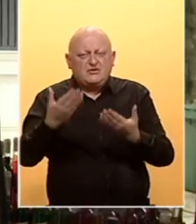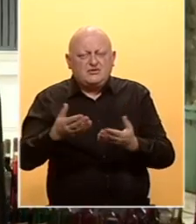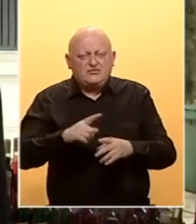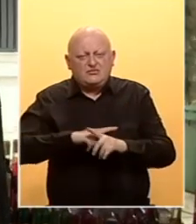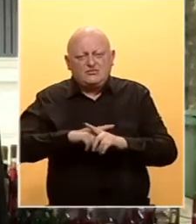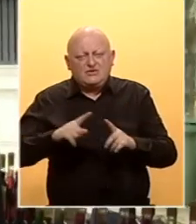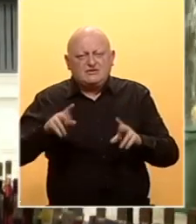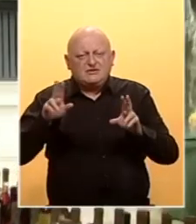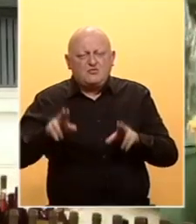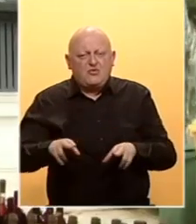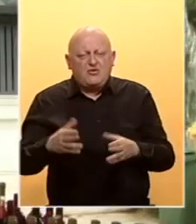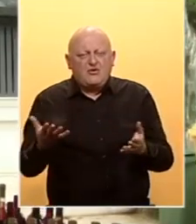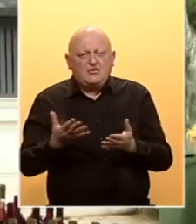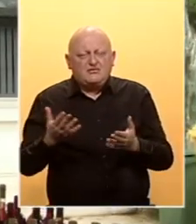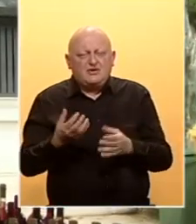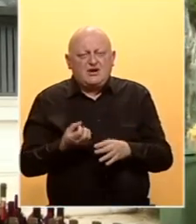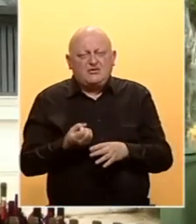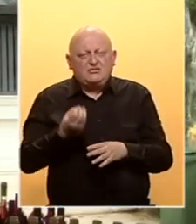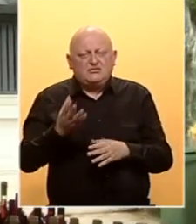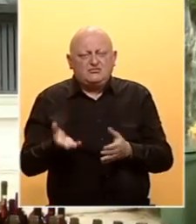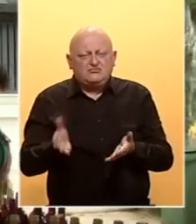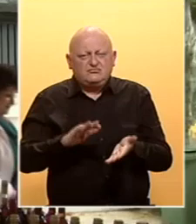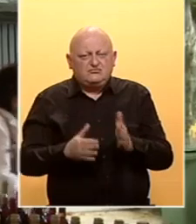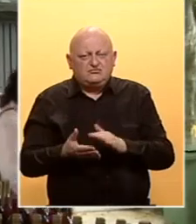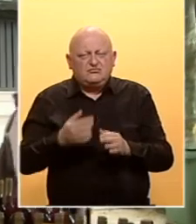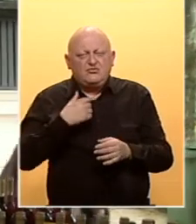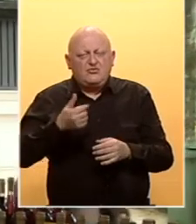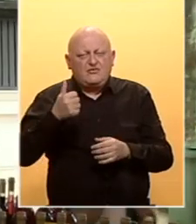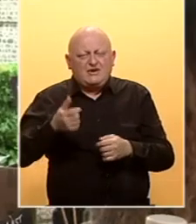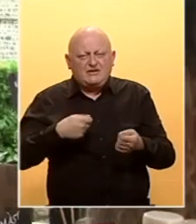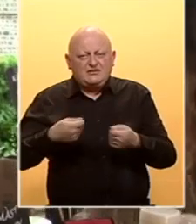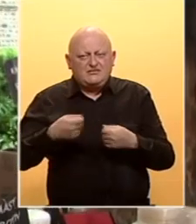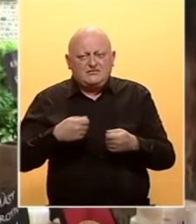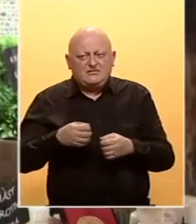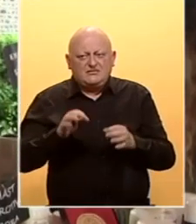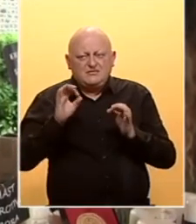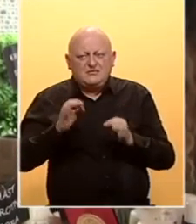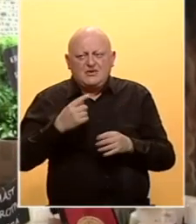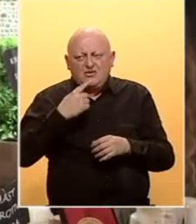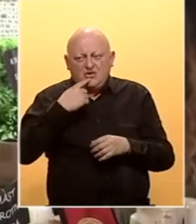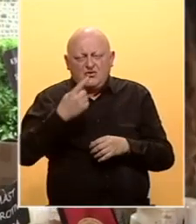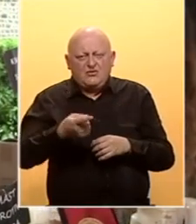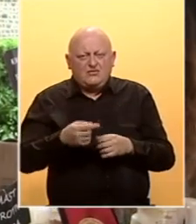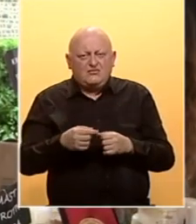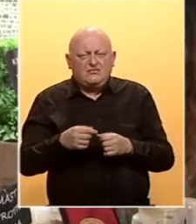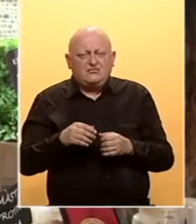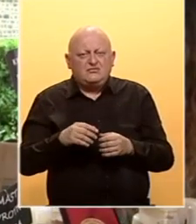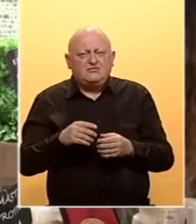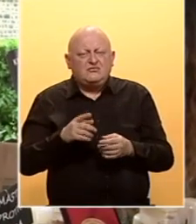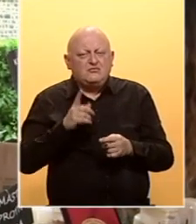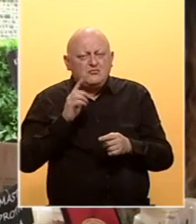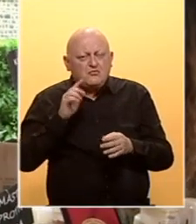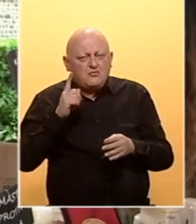Različite su mogućnosti kako prirodu upakovati u kvalitetan proizvod. Pravo da vam kažem, baš ste onako potrafili,